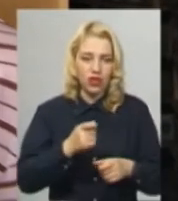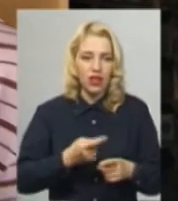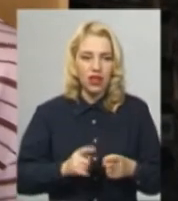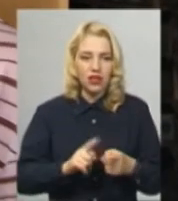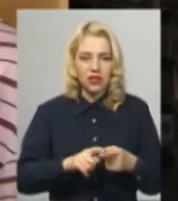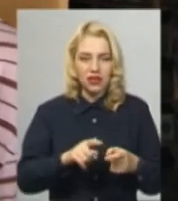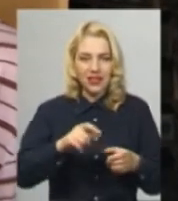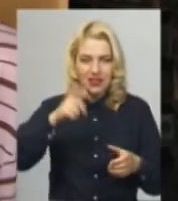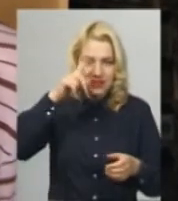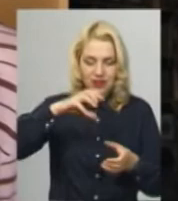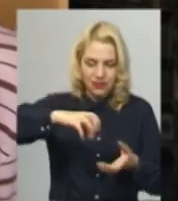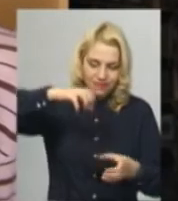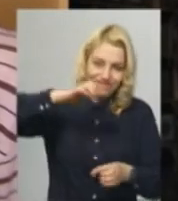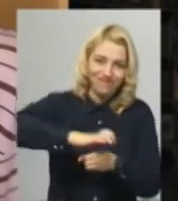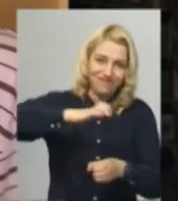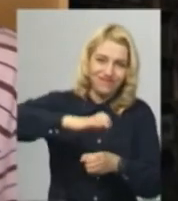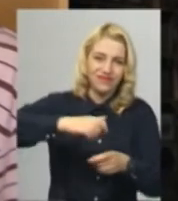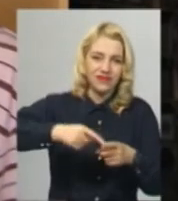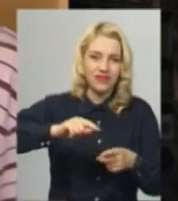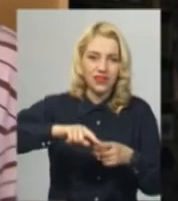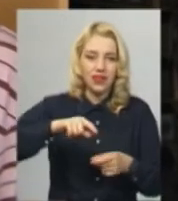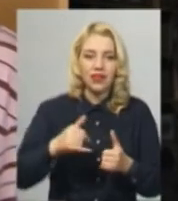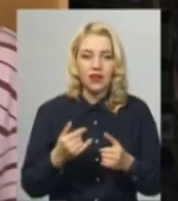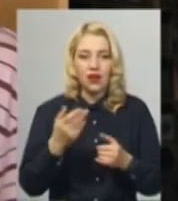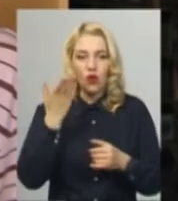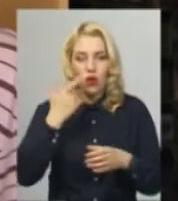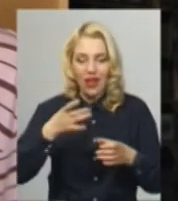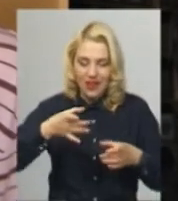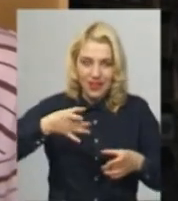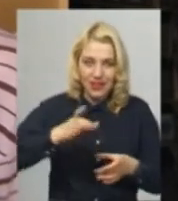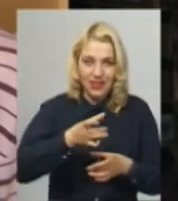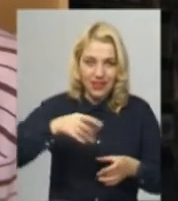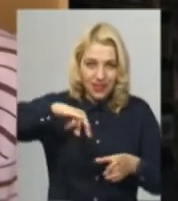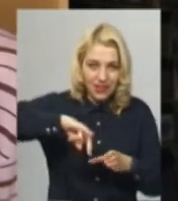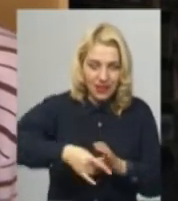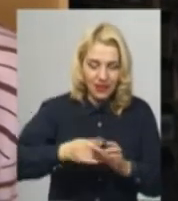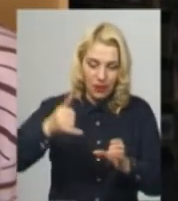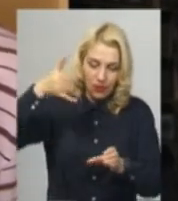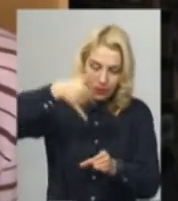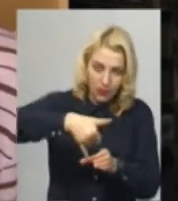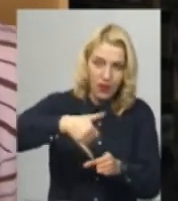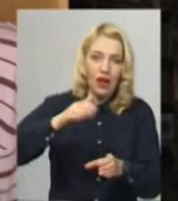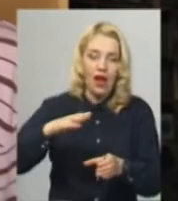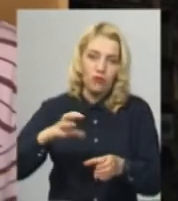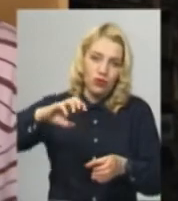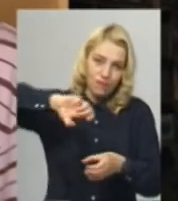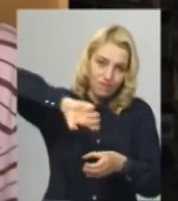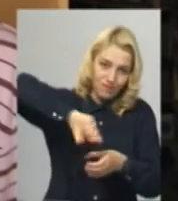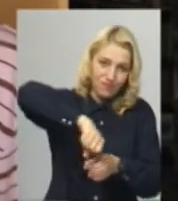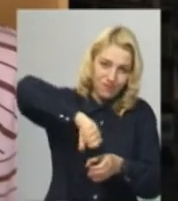затички, де в бочки пробивається дірка, щоб з неї щось звивати, та вона потім затикається такою штукою,